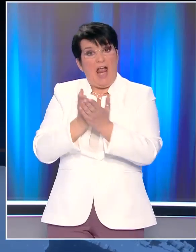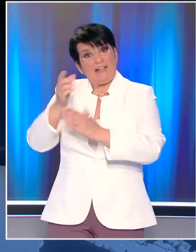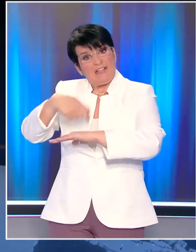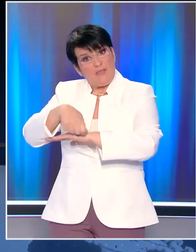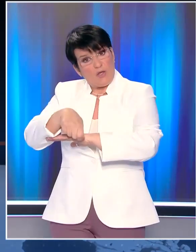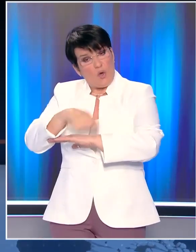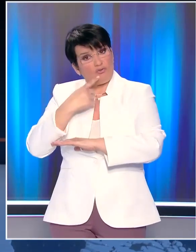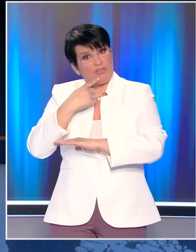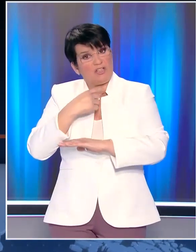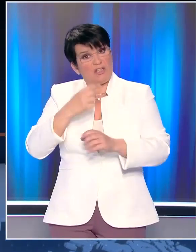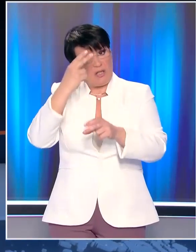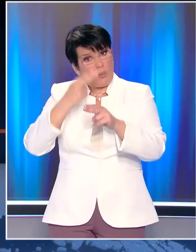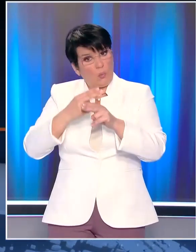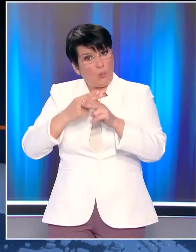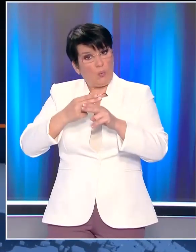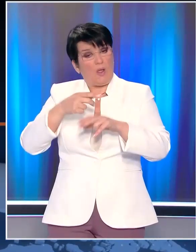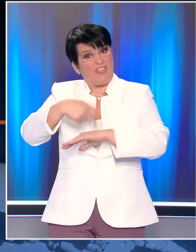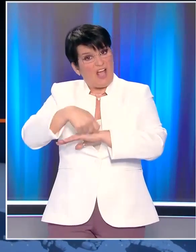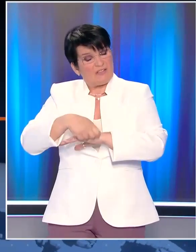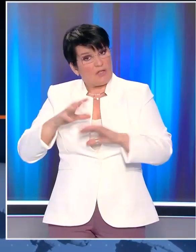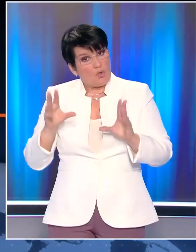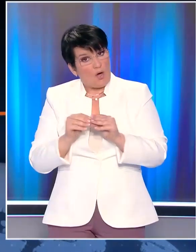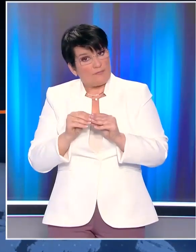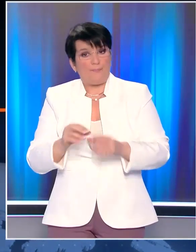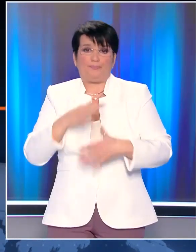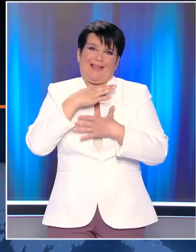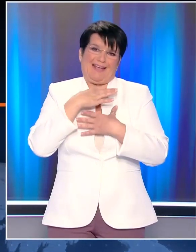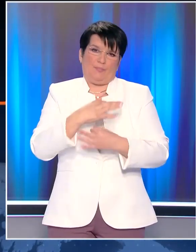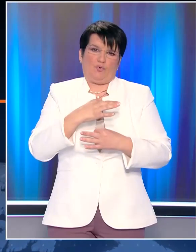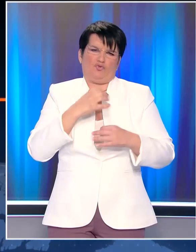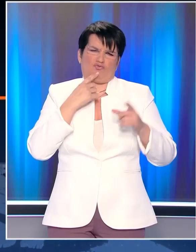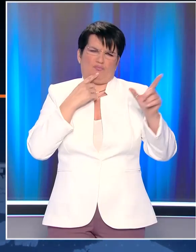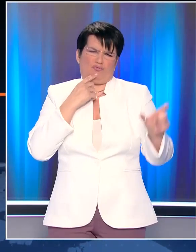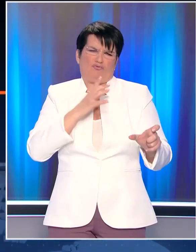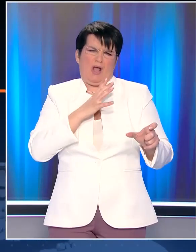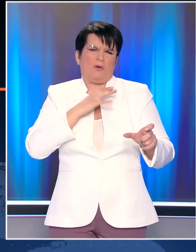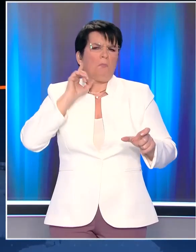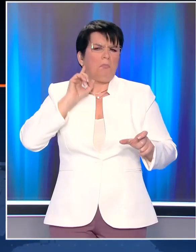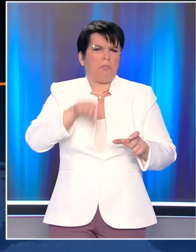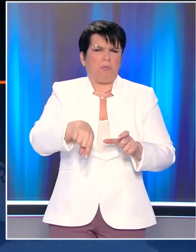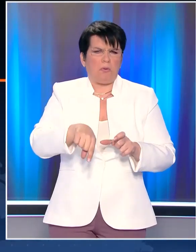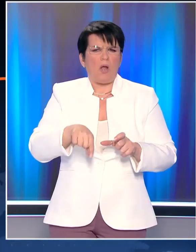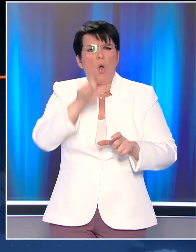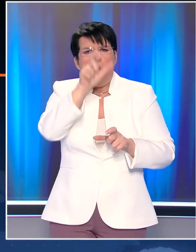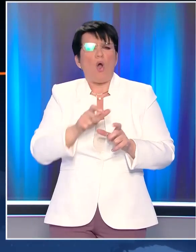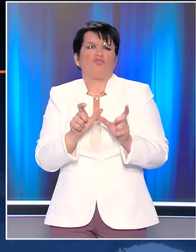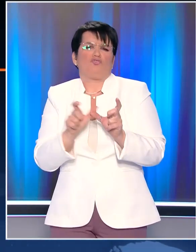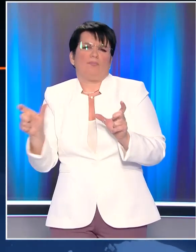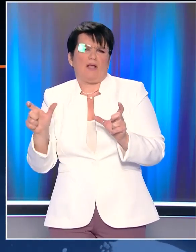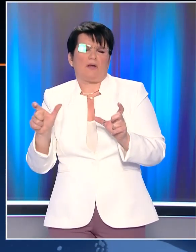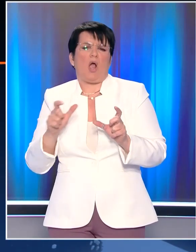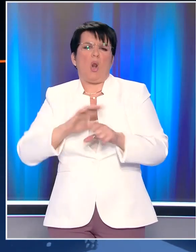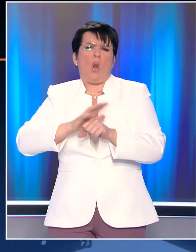και απέναντι σε βασικούς πυλώνες ελληνικής δημοκρατίας. Πάει πολύ ο εκπρόσωπος του άνθρωπου που παραβίασε κάθε περιοριστικό μέτρο που είχε ο ίδιος επιβάλλει με τα